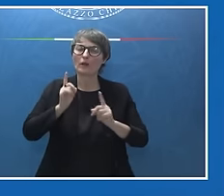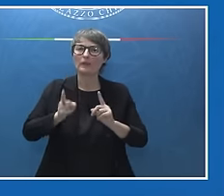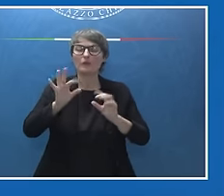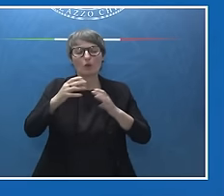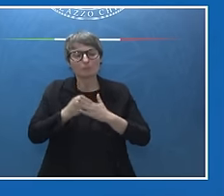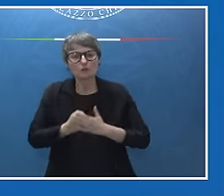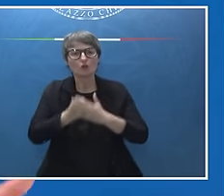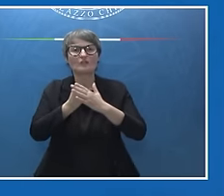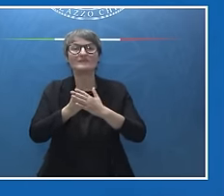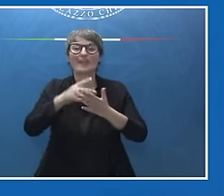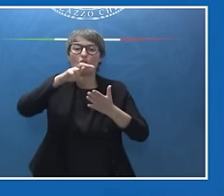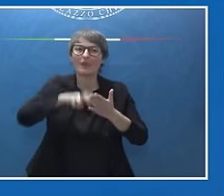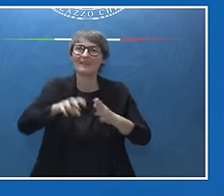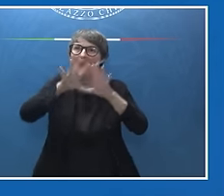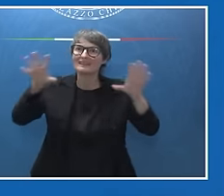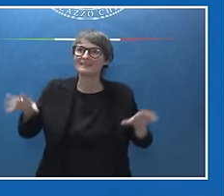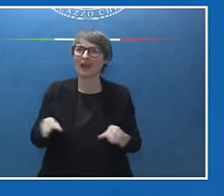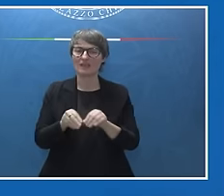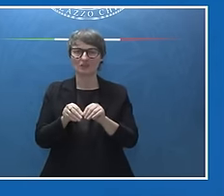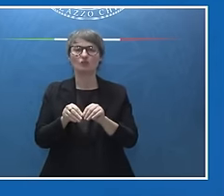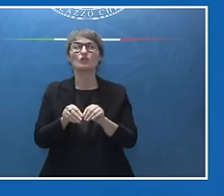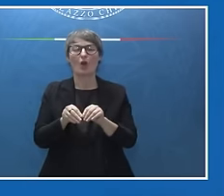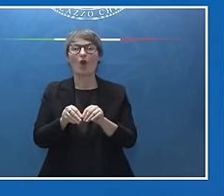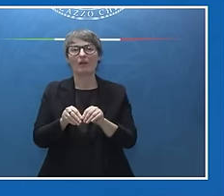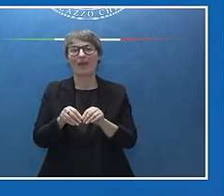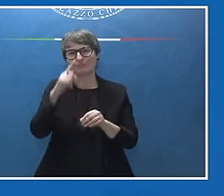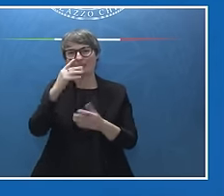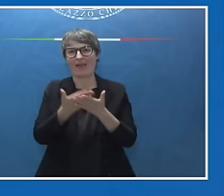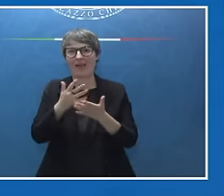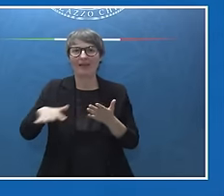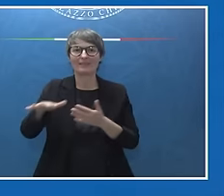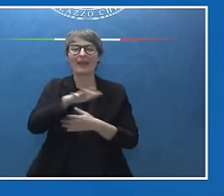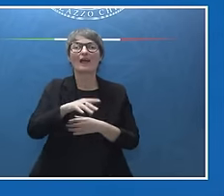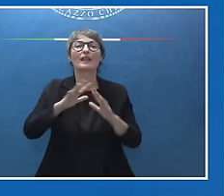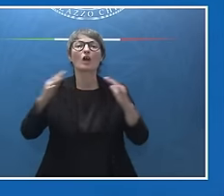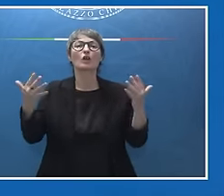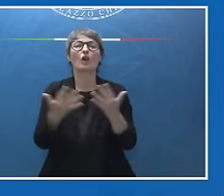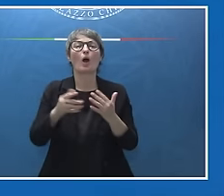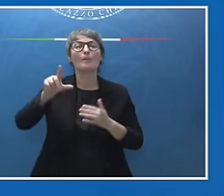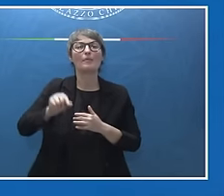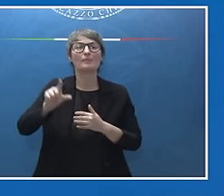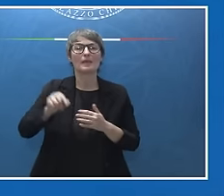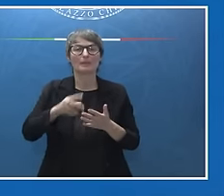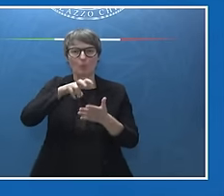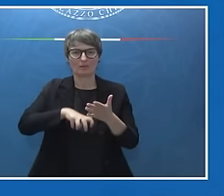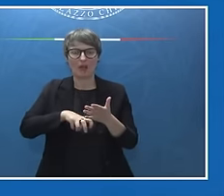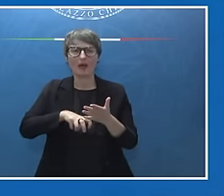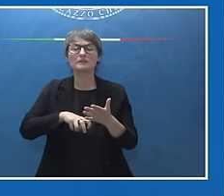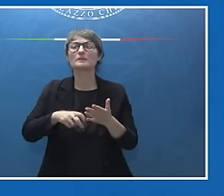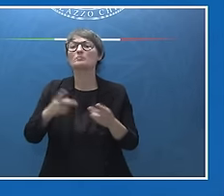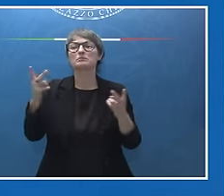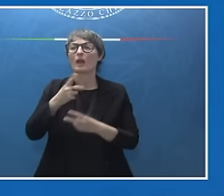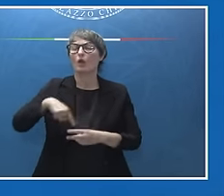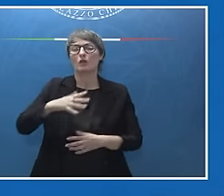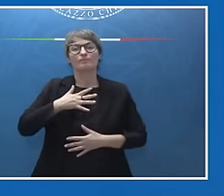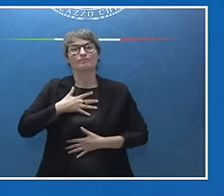più giusto e stabile, la famosa Global Minimum Tax. È un tema al quale, come sapete, io tengo particolarmente,